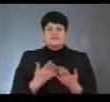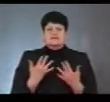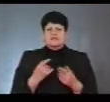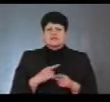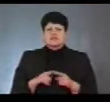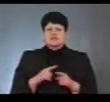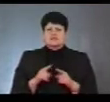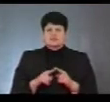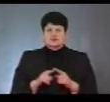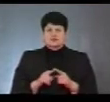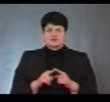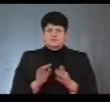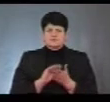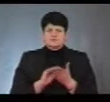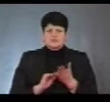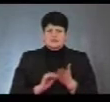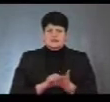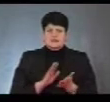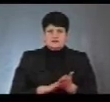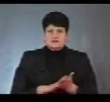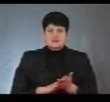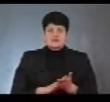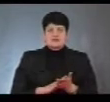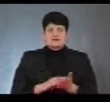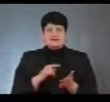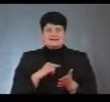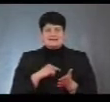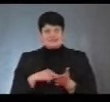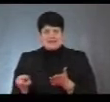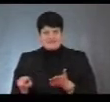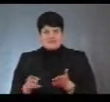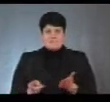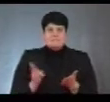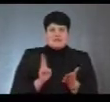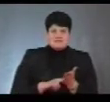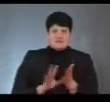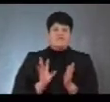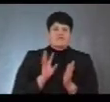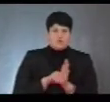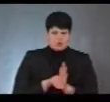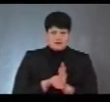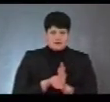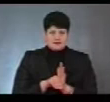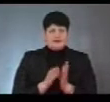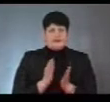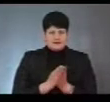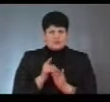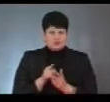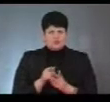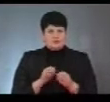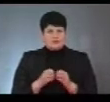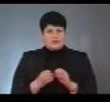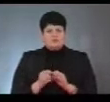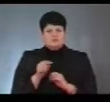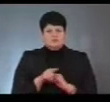наповнюються ці реєстру? Тобто, знявся – виключили, приписався – включили. Чи є тут небезпека того, що